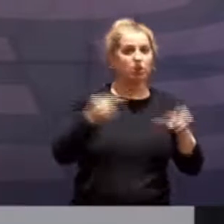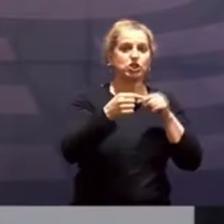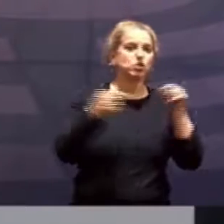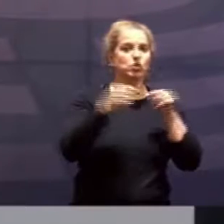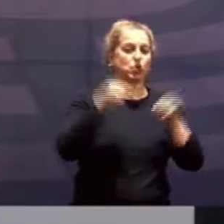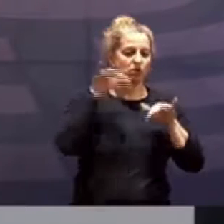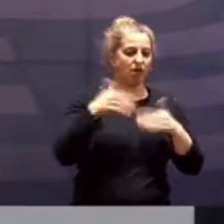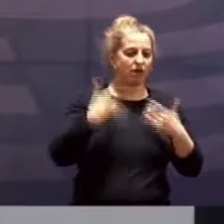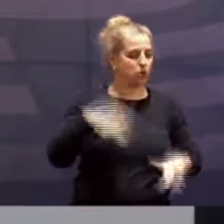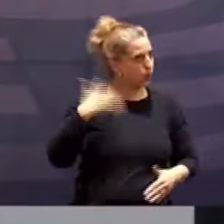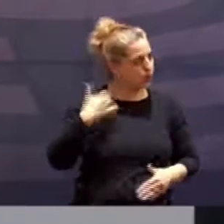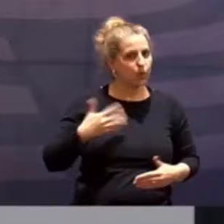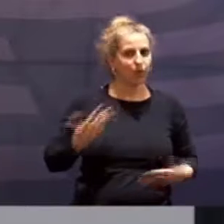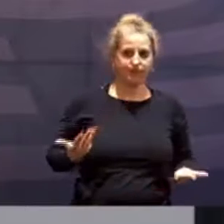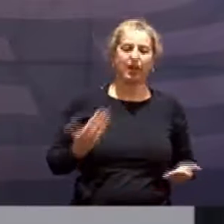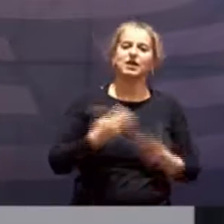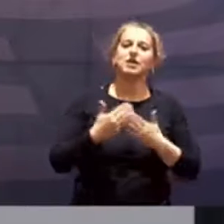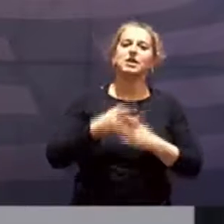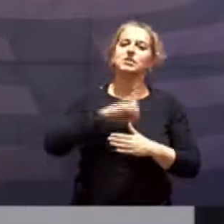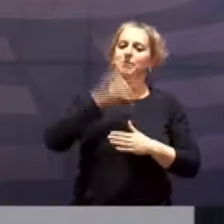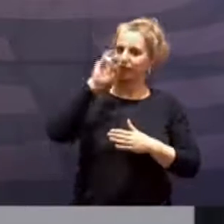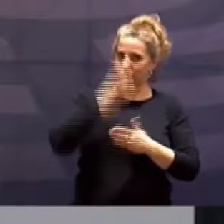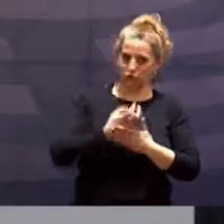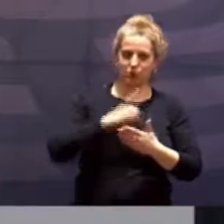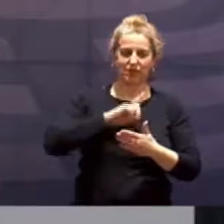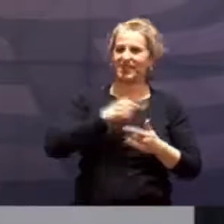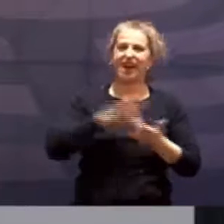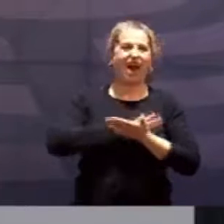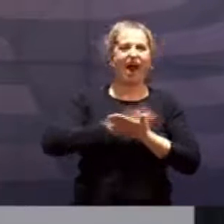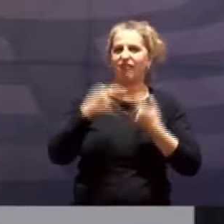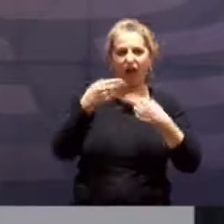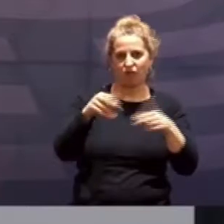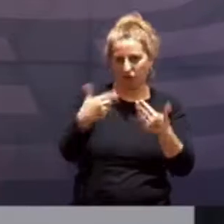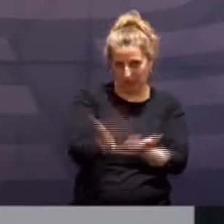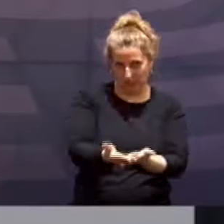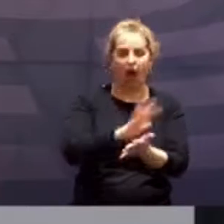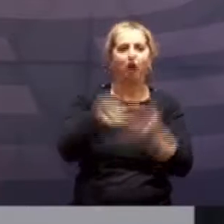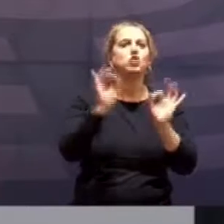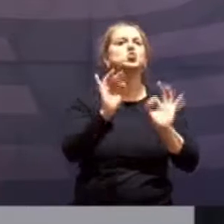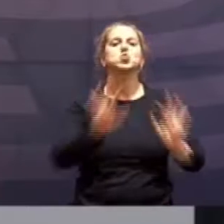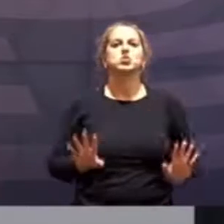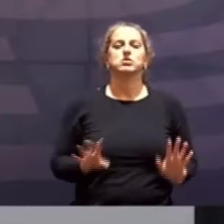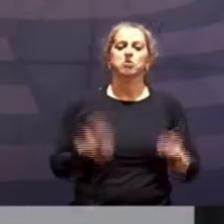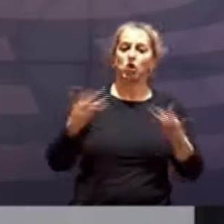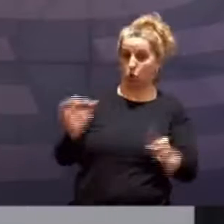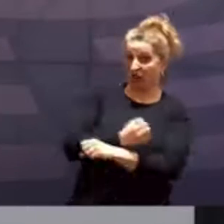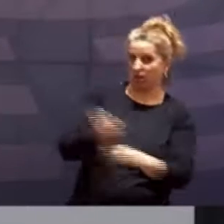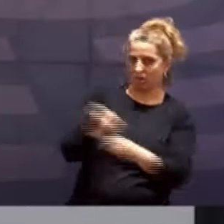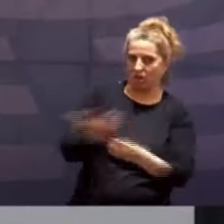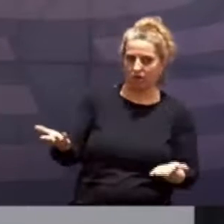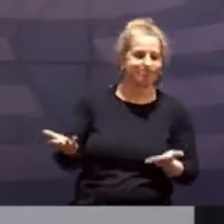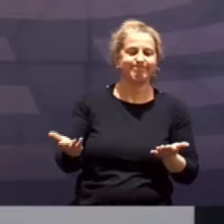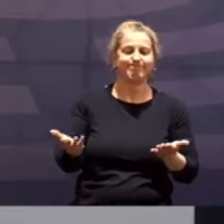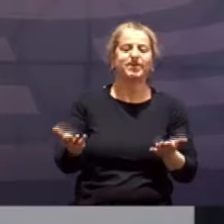Diskussionen geführt. Ich werde daher versuchen, auch hier in der Debatte keine einfache Antwort zu geben, die sagt alles gut oder kann man so nicht machen, sondern